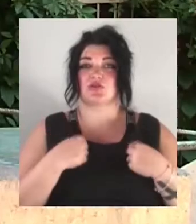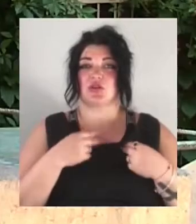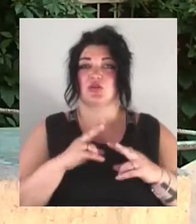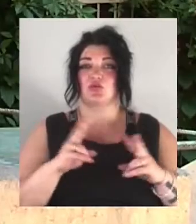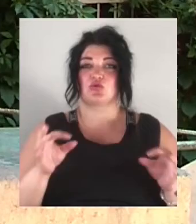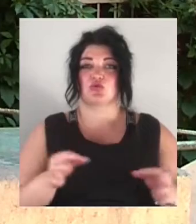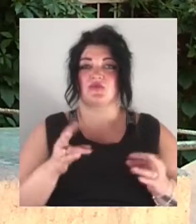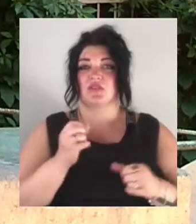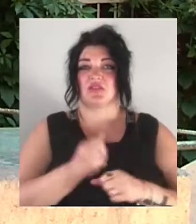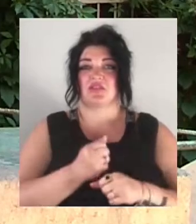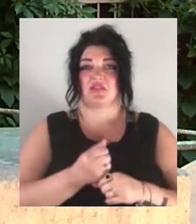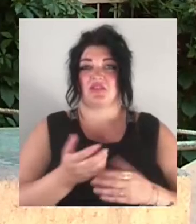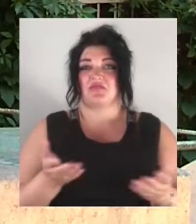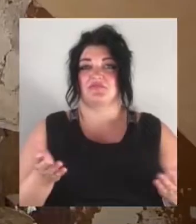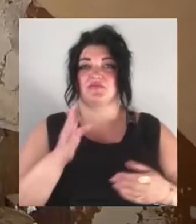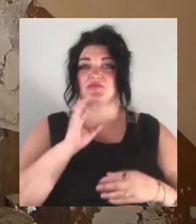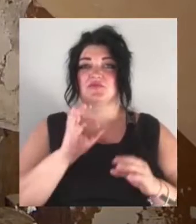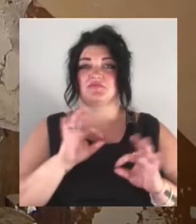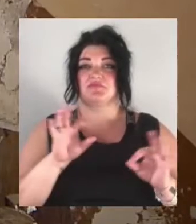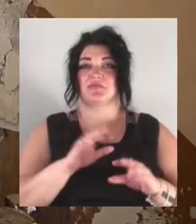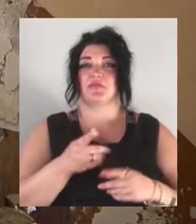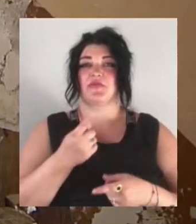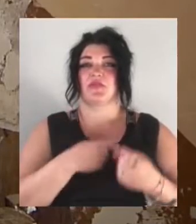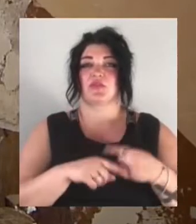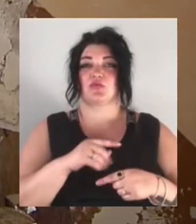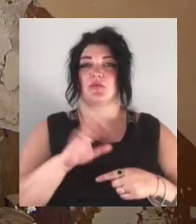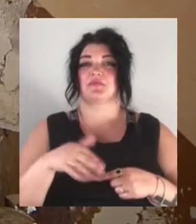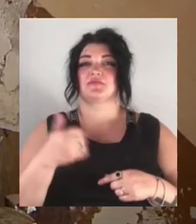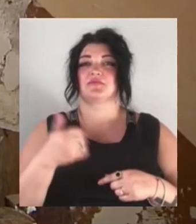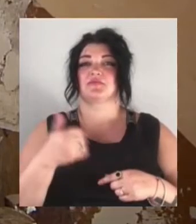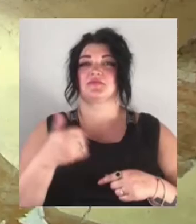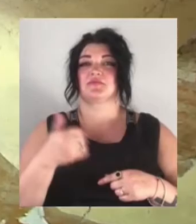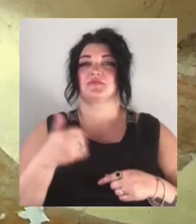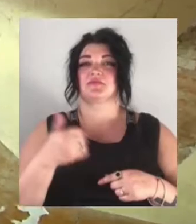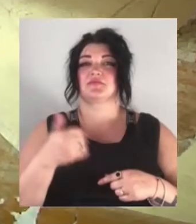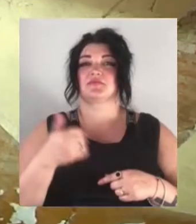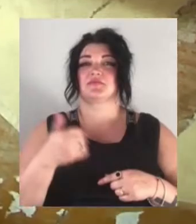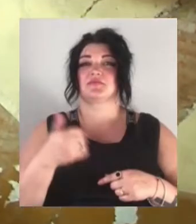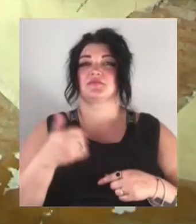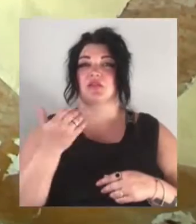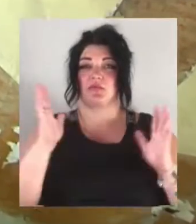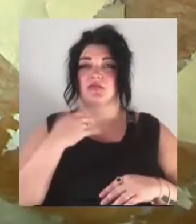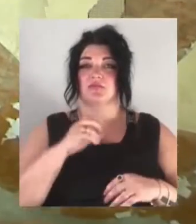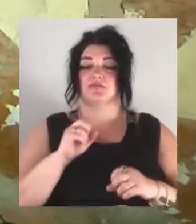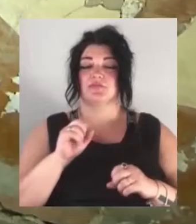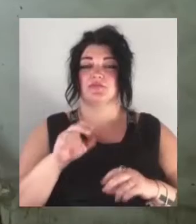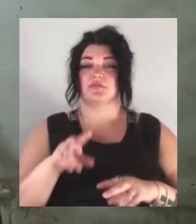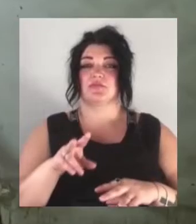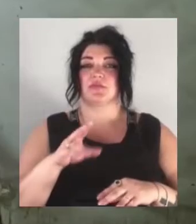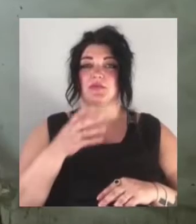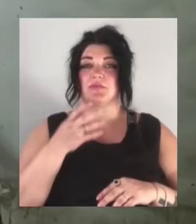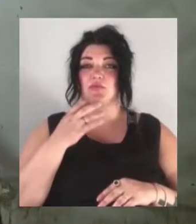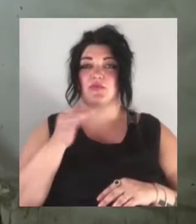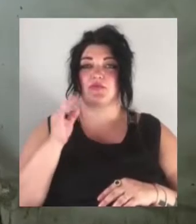Жінка заявила, повернулася додому за кілька тижнів після обвалу, коли у будинку підключили світло та воду. До цього проживала у сусідів.